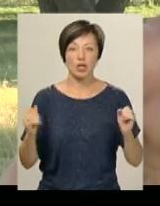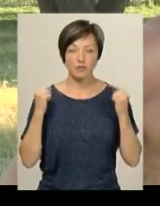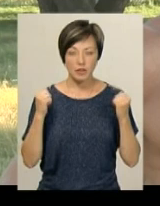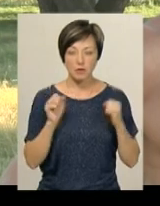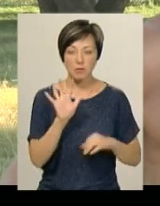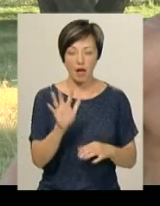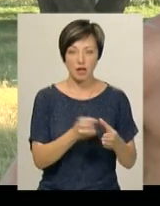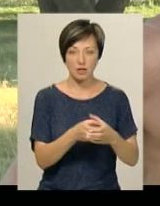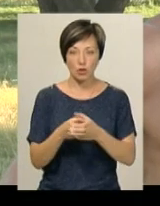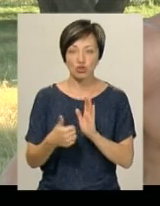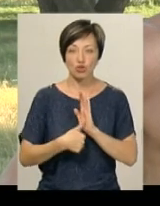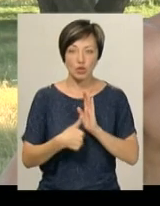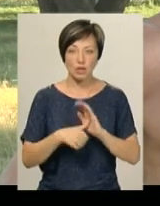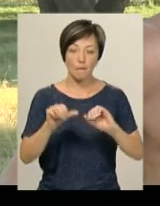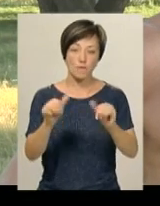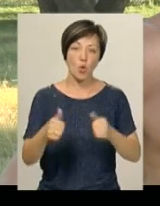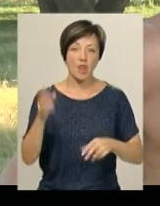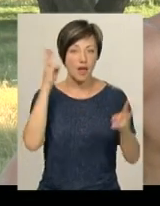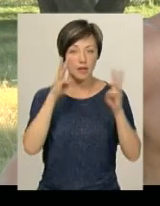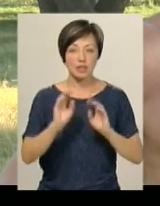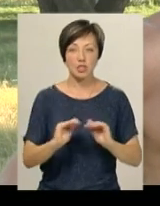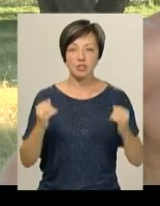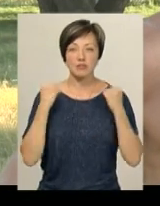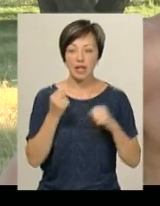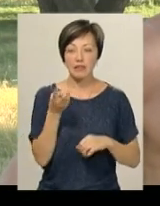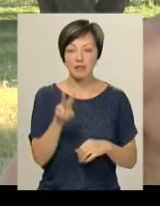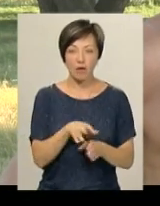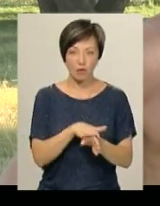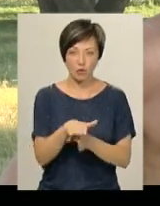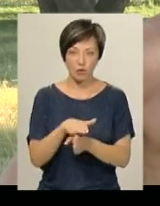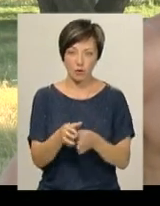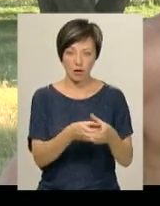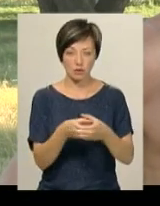– 5 категорій і шоста модельний дитячий фітнес. Там у нас дві абсолютки.